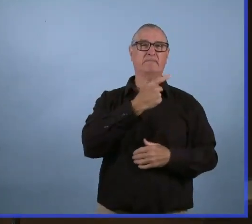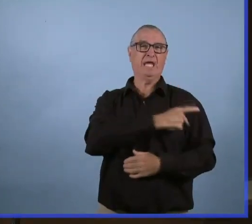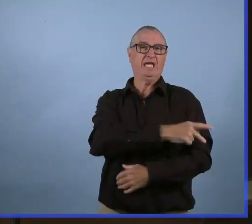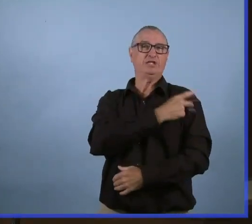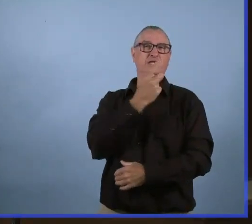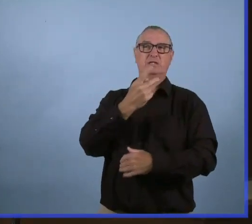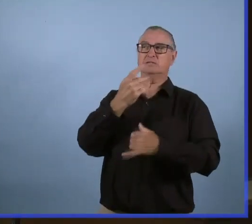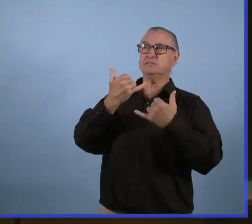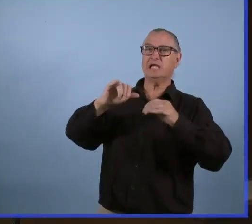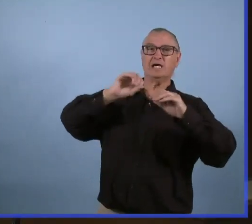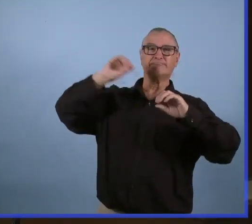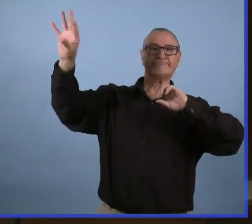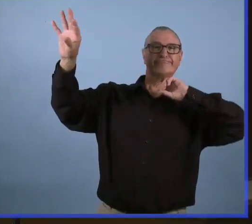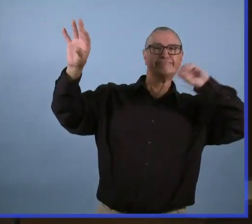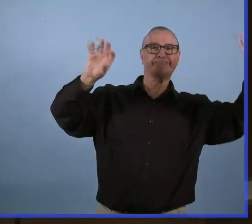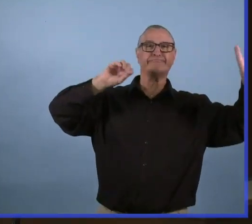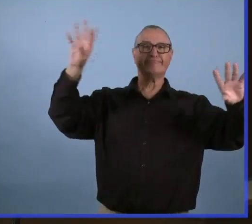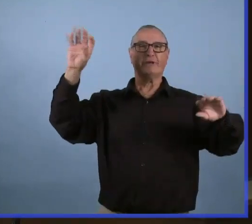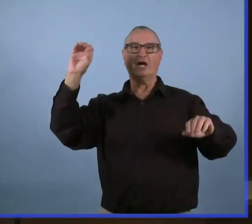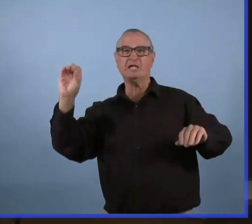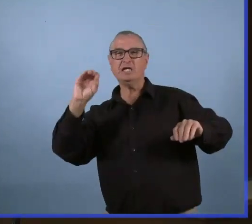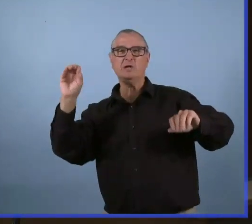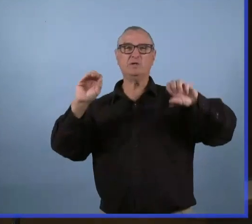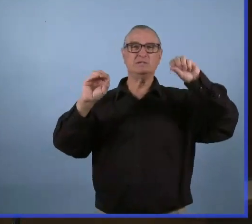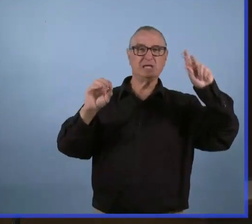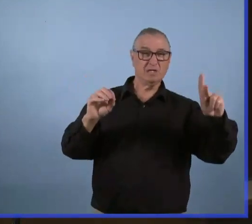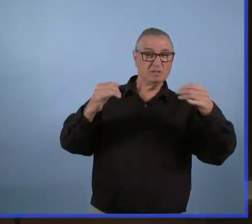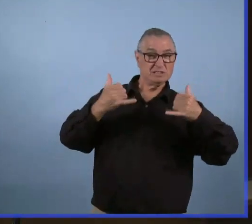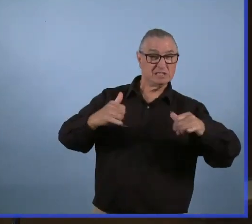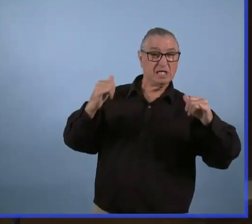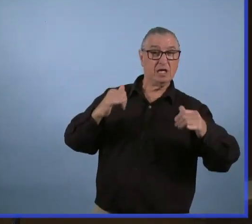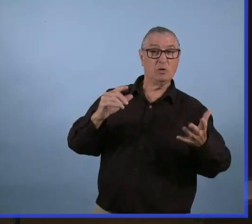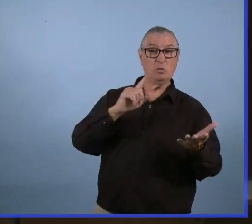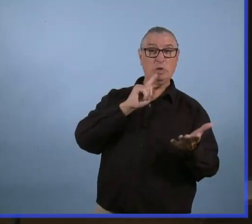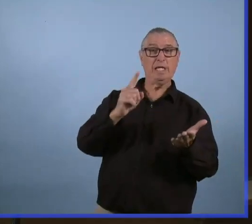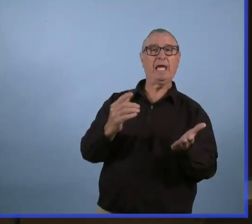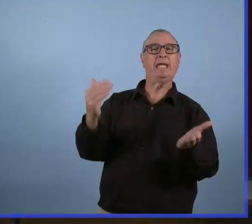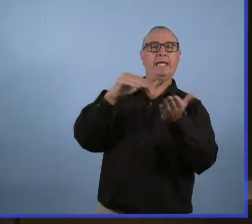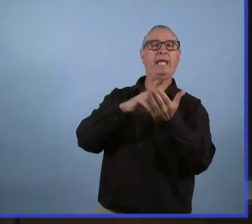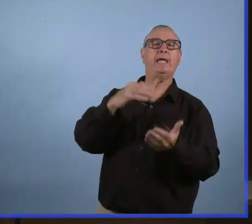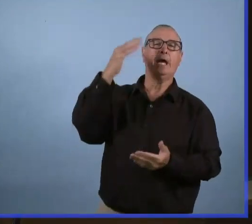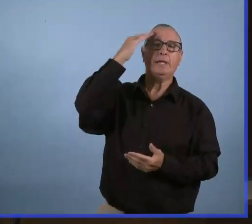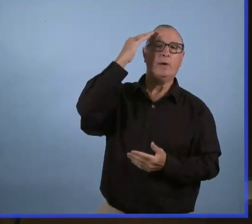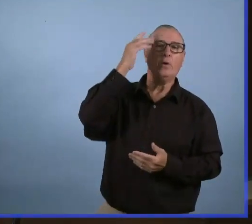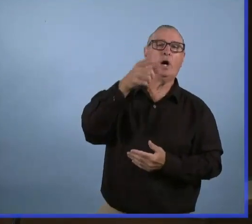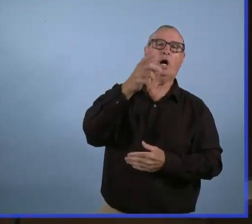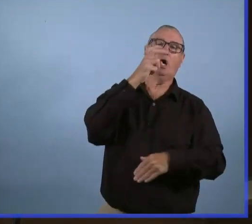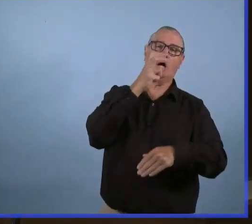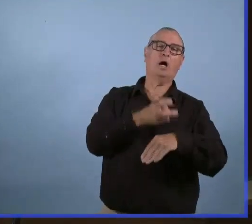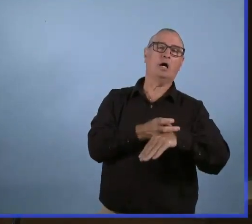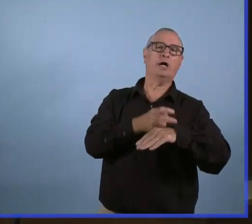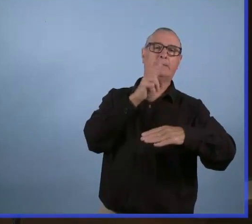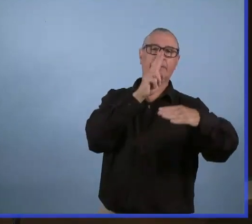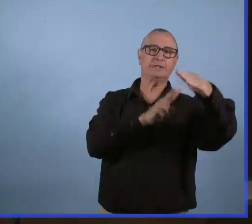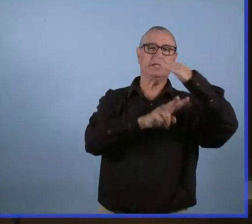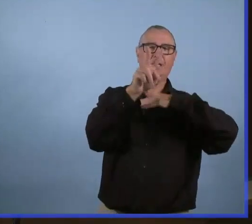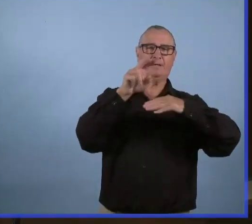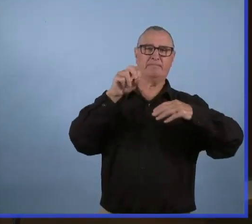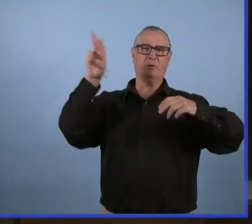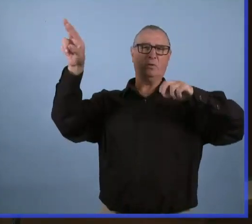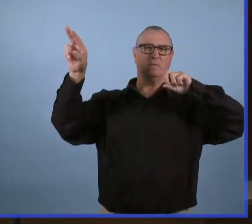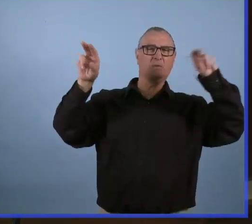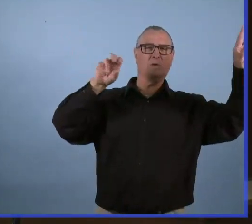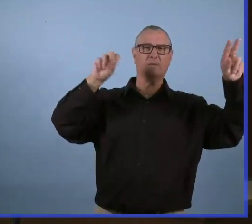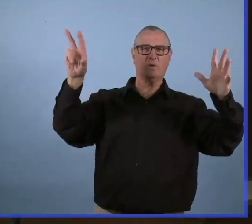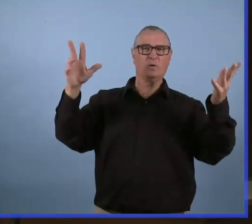si on a 15-20 personnes hors-province qui sont encore en soins intensifs, encore une fois, c'est une hypothèse, mais est-ce que ce